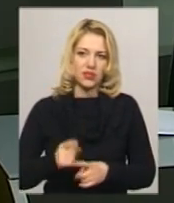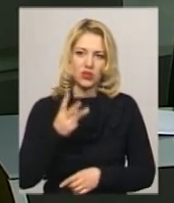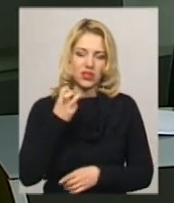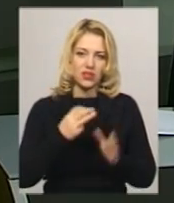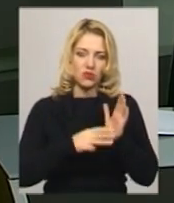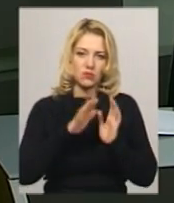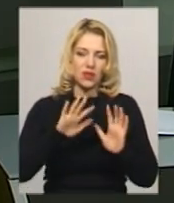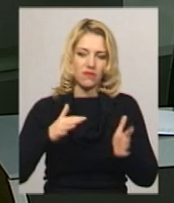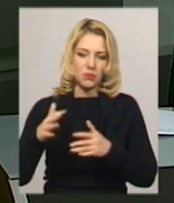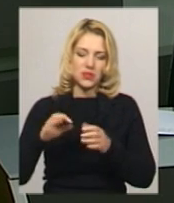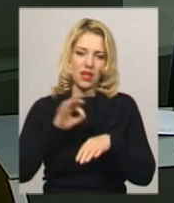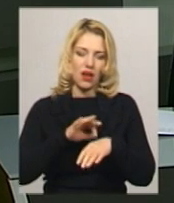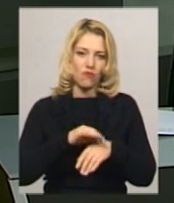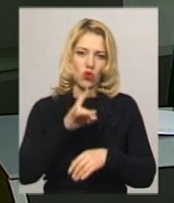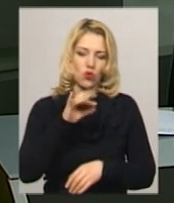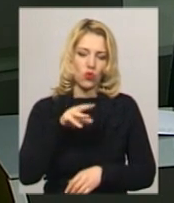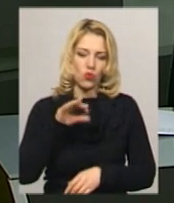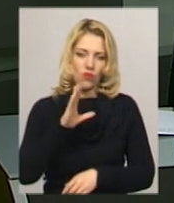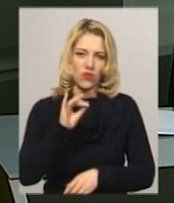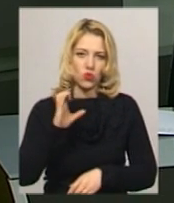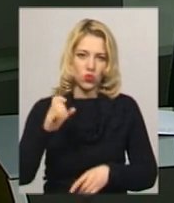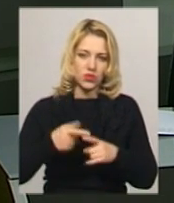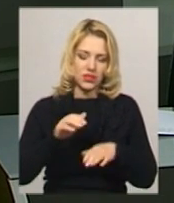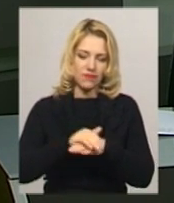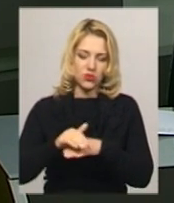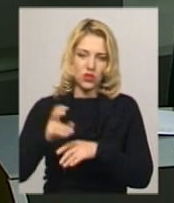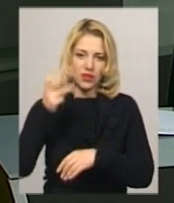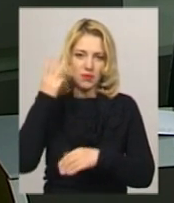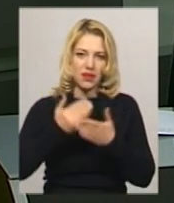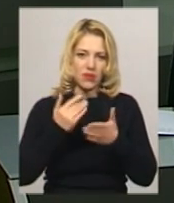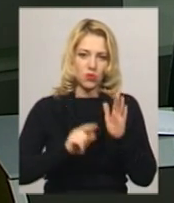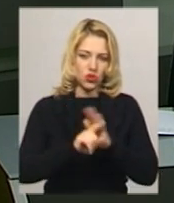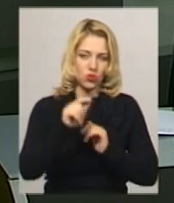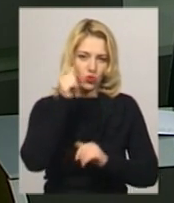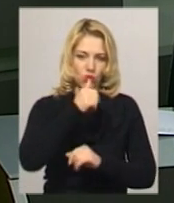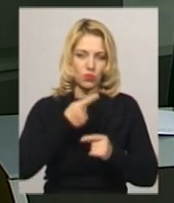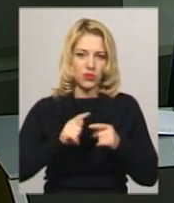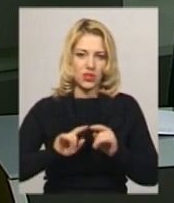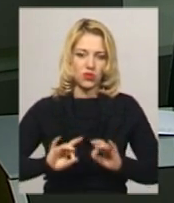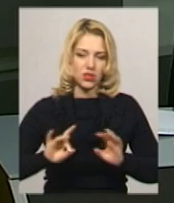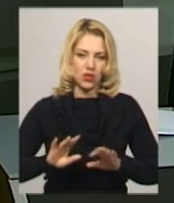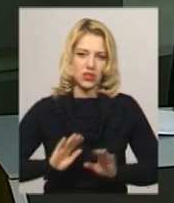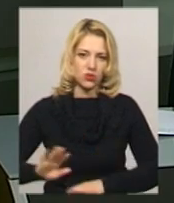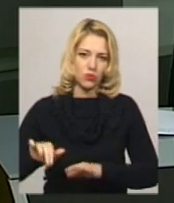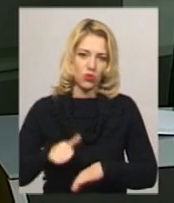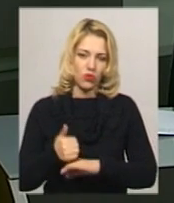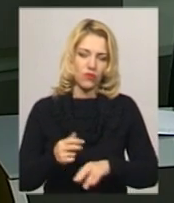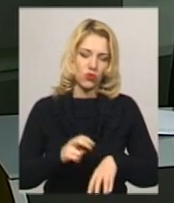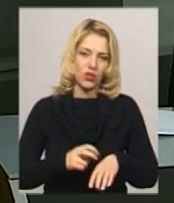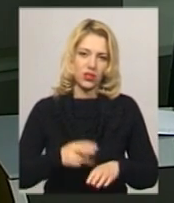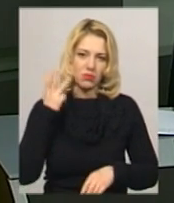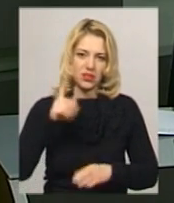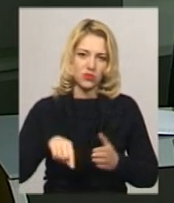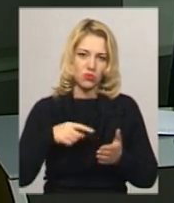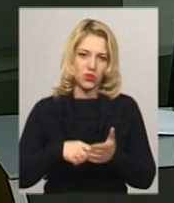385 випадків захворювання на ротавірус зафіксували на Хмельниччині від початку року. Про це каже заступник головного лікаря Хмельницької